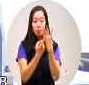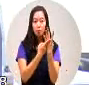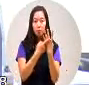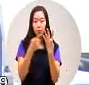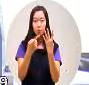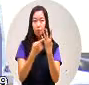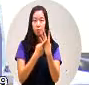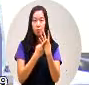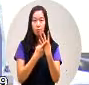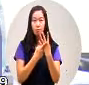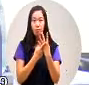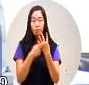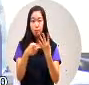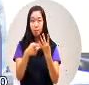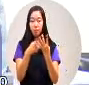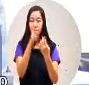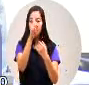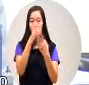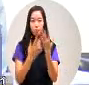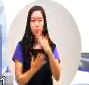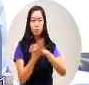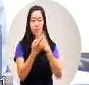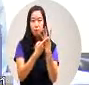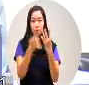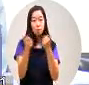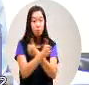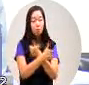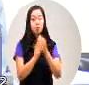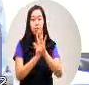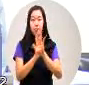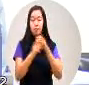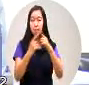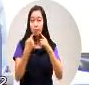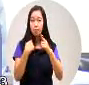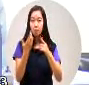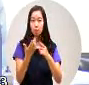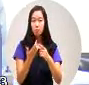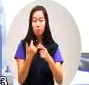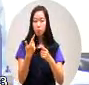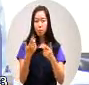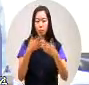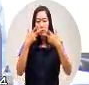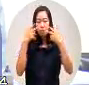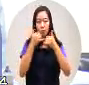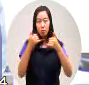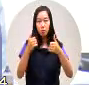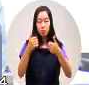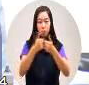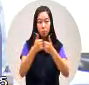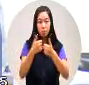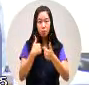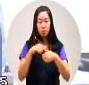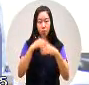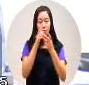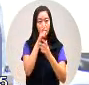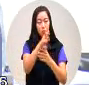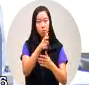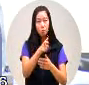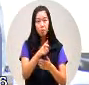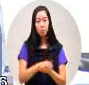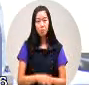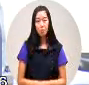一个一个产业的代表人要标我们人民会的所谓的